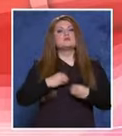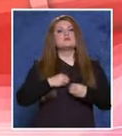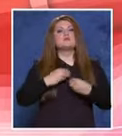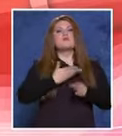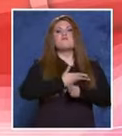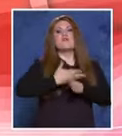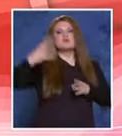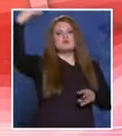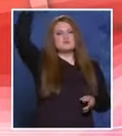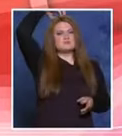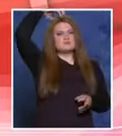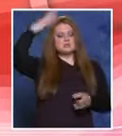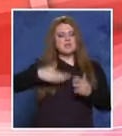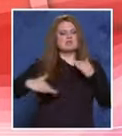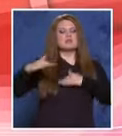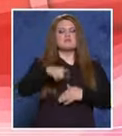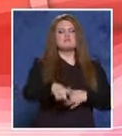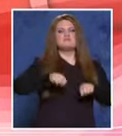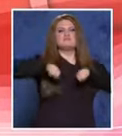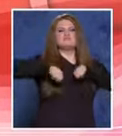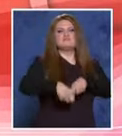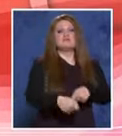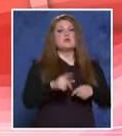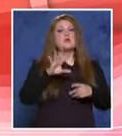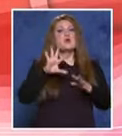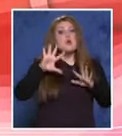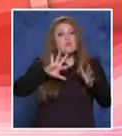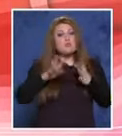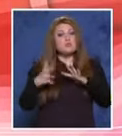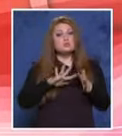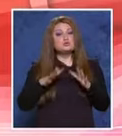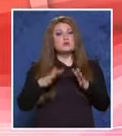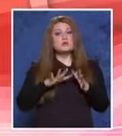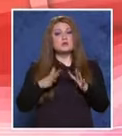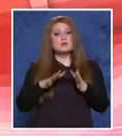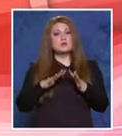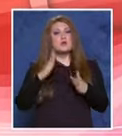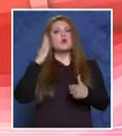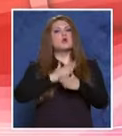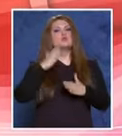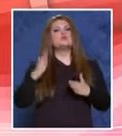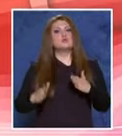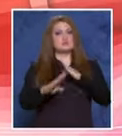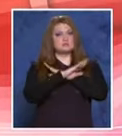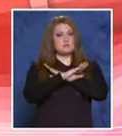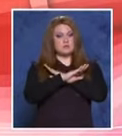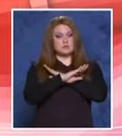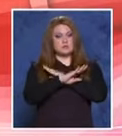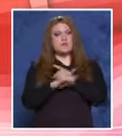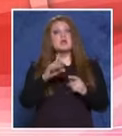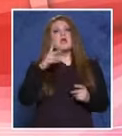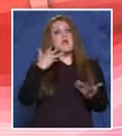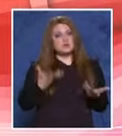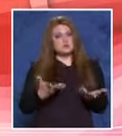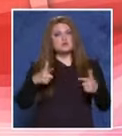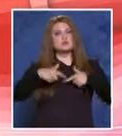господство над пострадалия, като почти са му причинили, почти до смърт са го довели. Ето защо